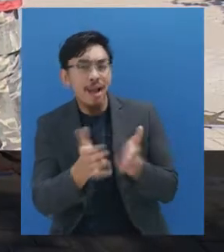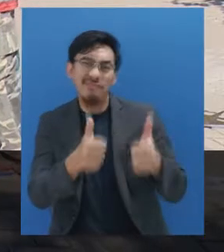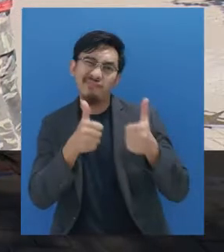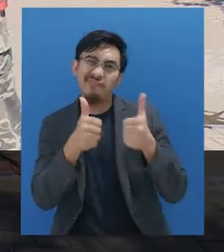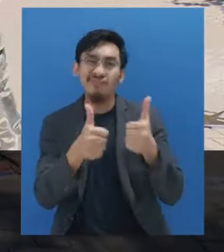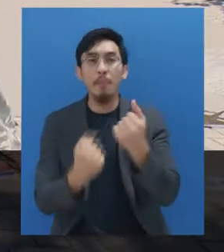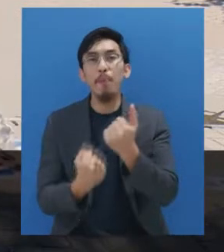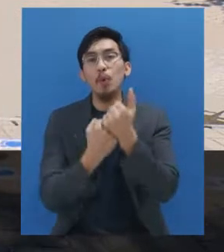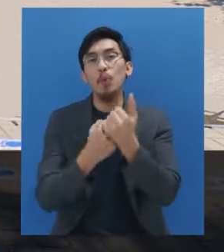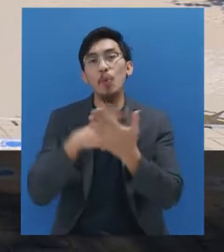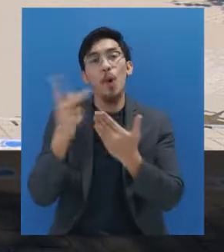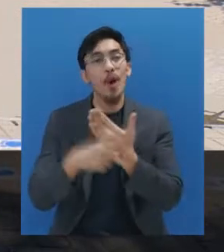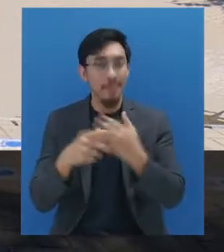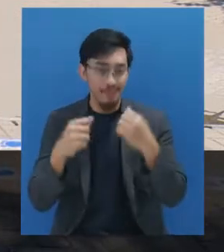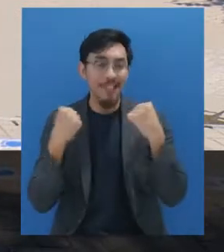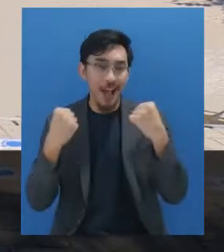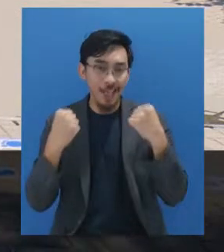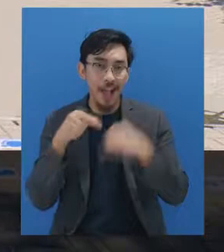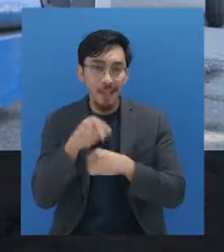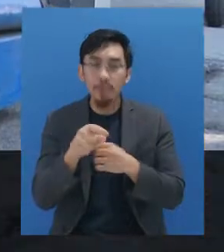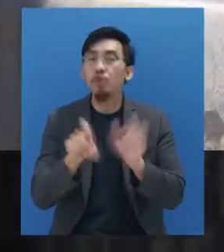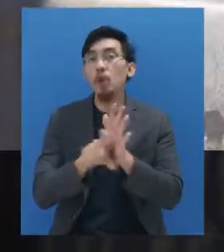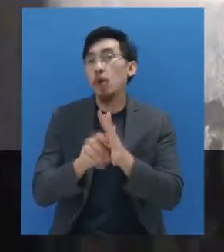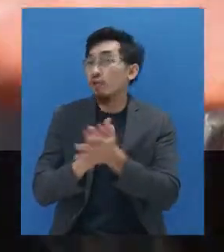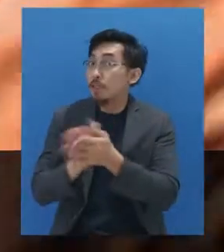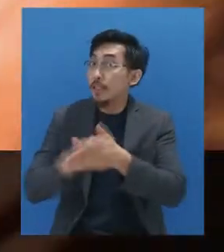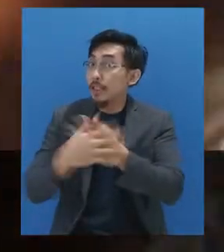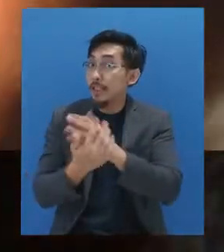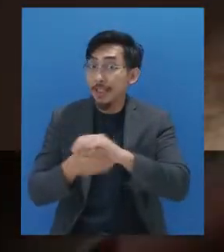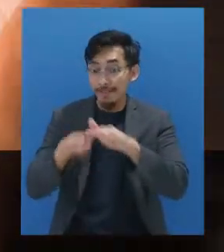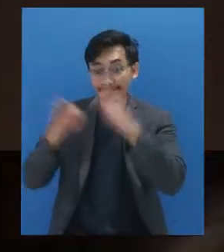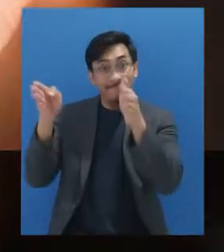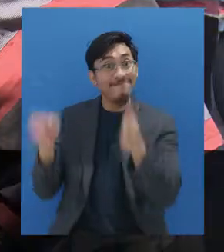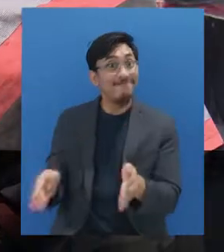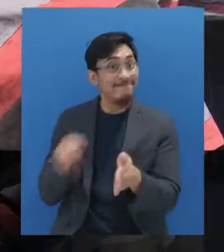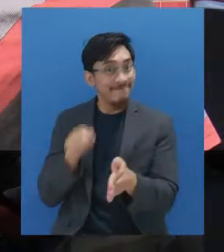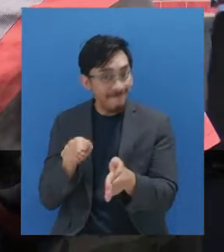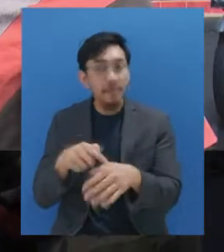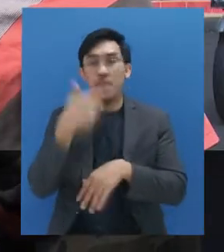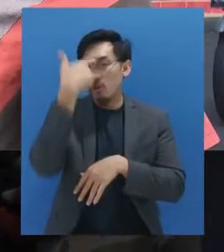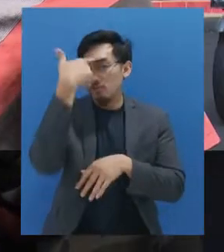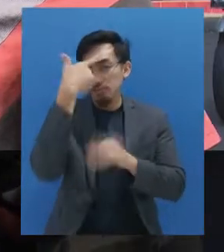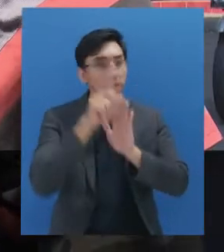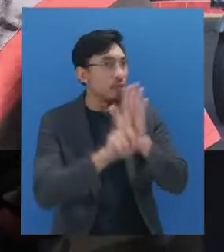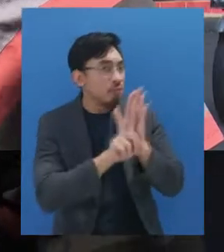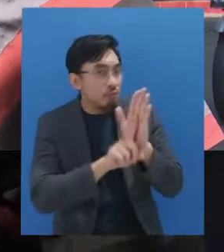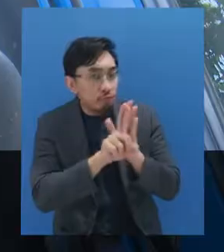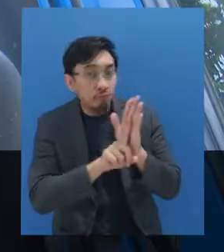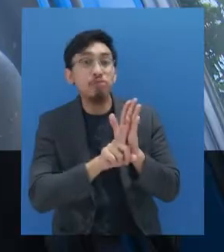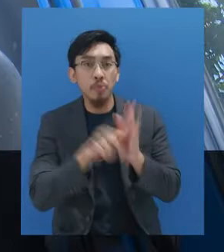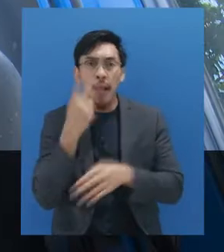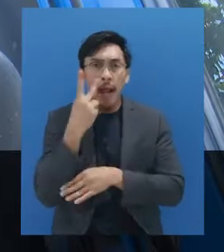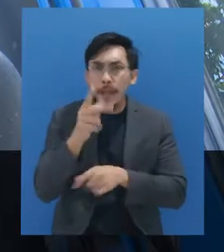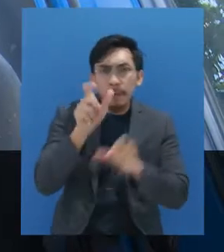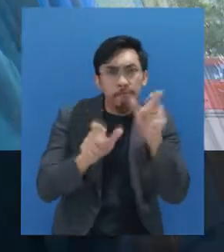dan meningkatkan layanan yang mendukung protokol kesehatan seperti menyediakan sarana cuci tangan dengan sabun,